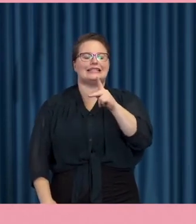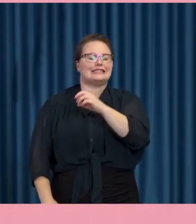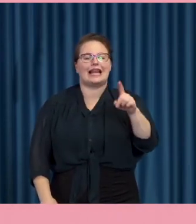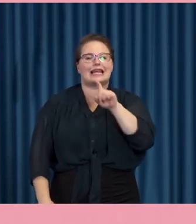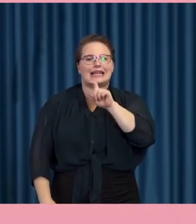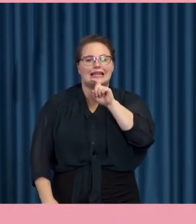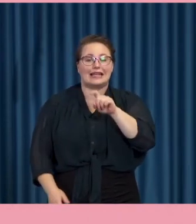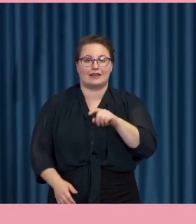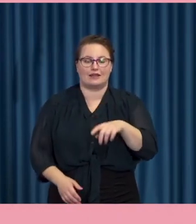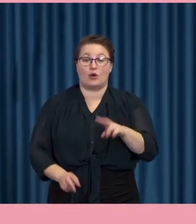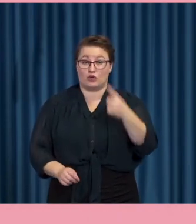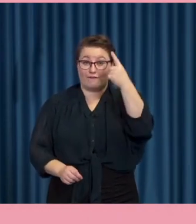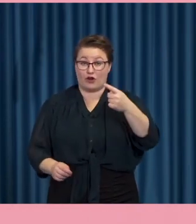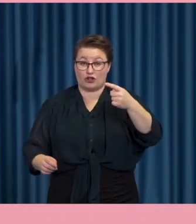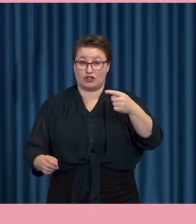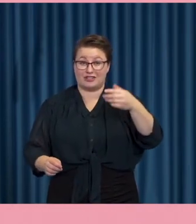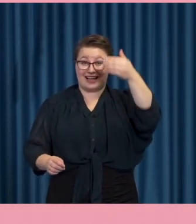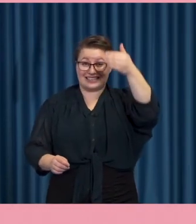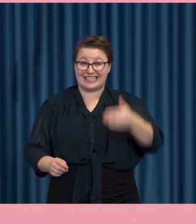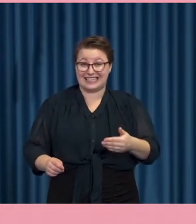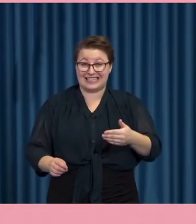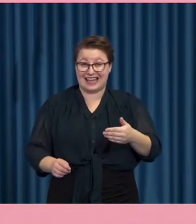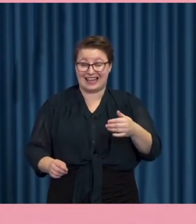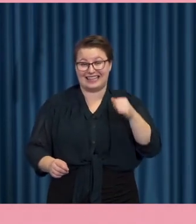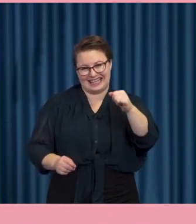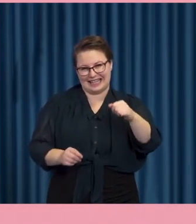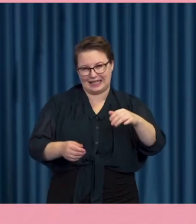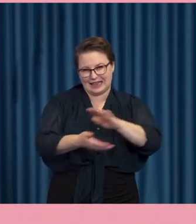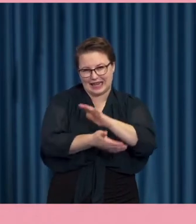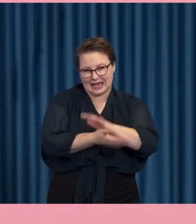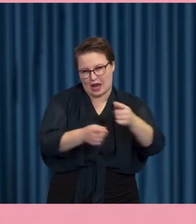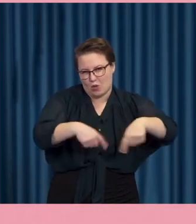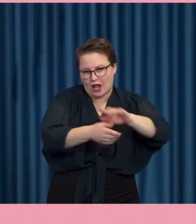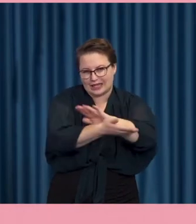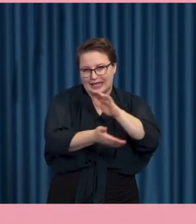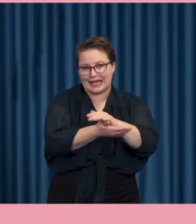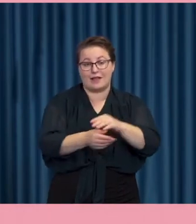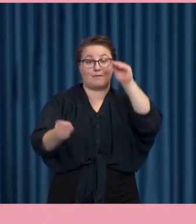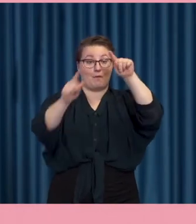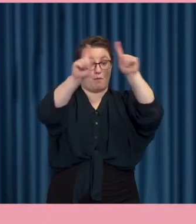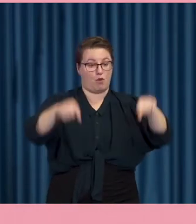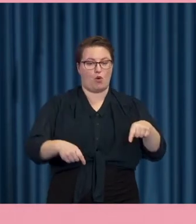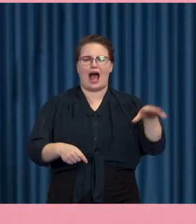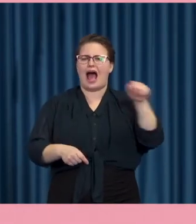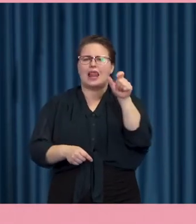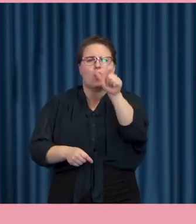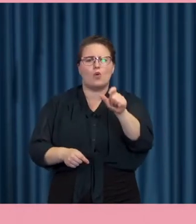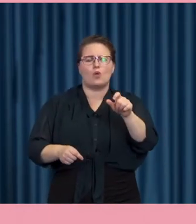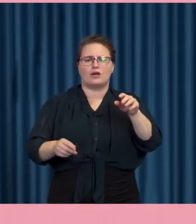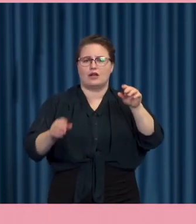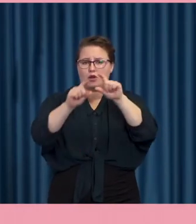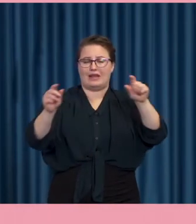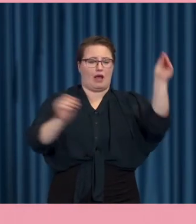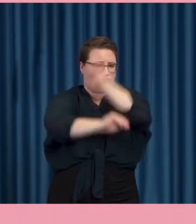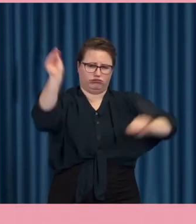obegriplig första sida på lokaltidningen. Där alla ord och alla rubriker var helt omkastade. Det gick inte att